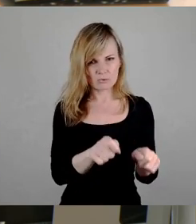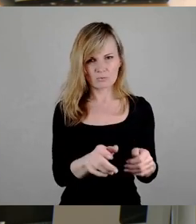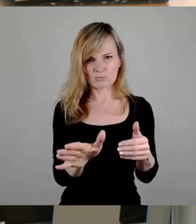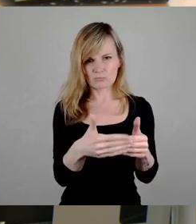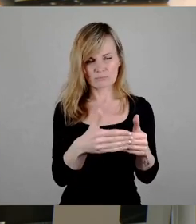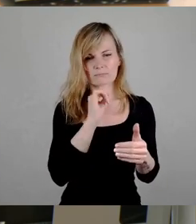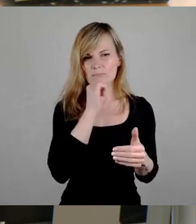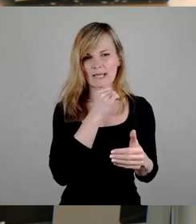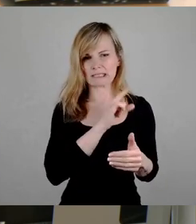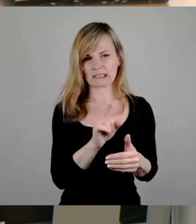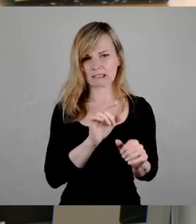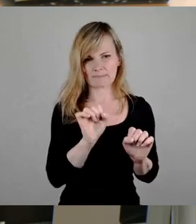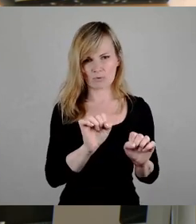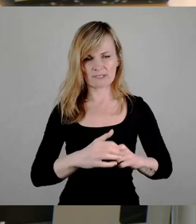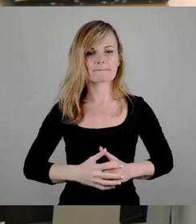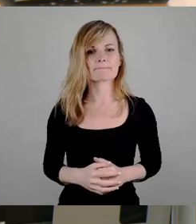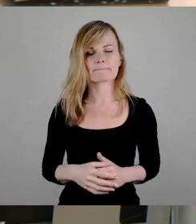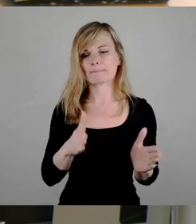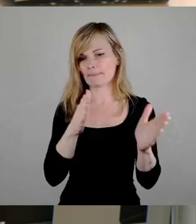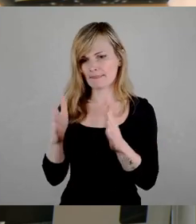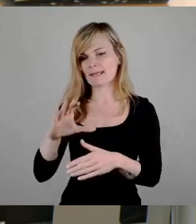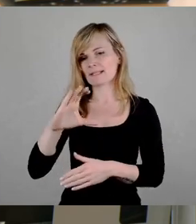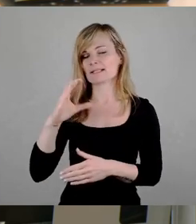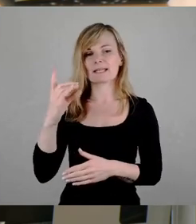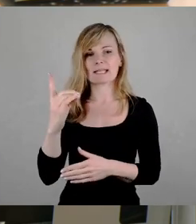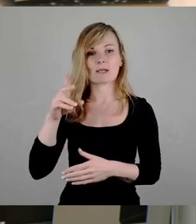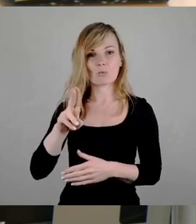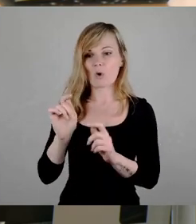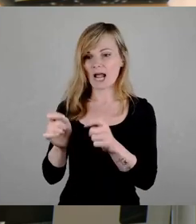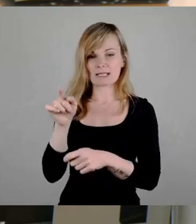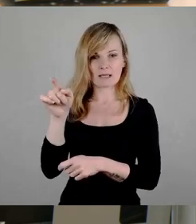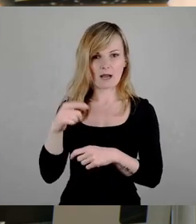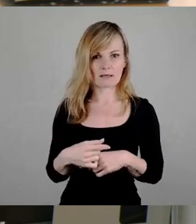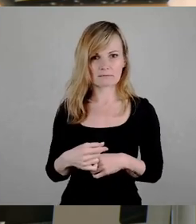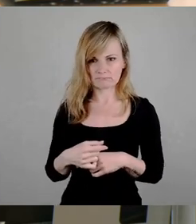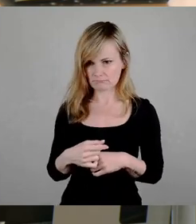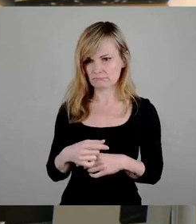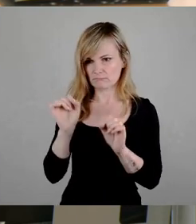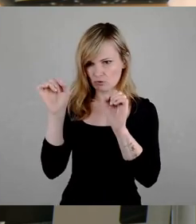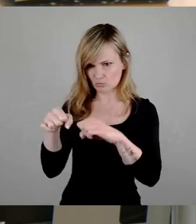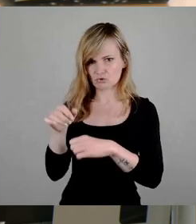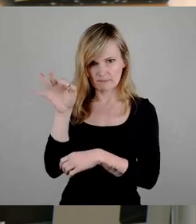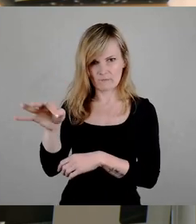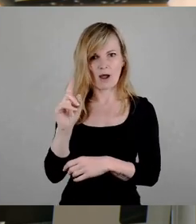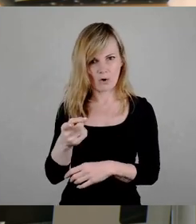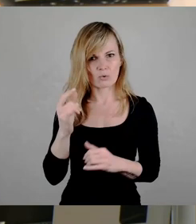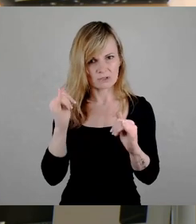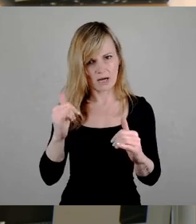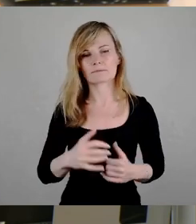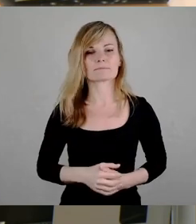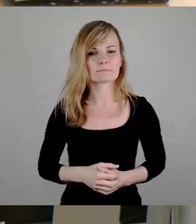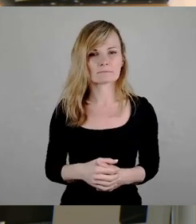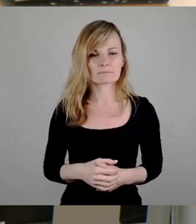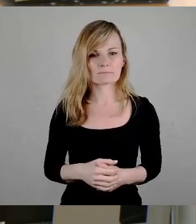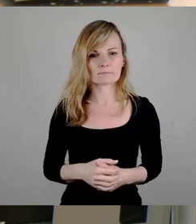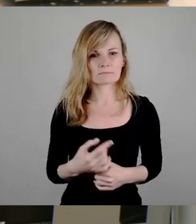Was den CDU-Antrag angeht, natürlich stimmen wir dem zu. Wir gehen davon aus, dass